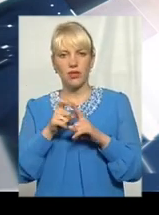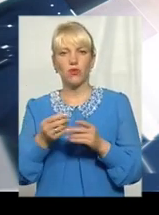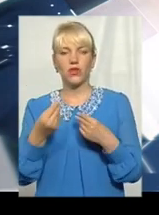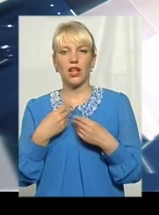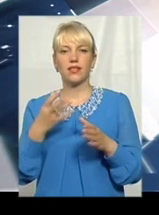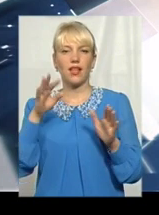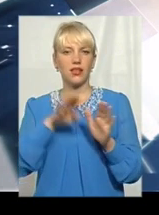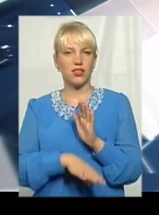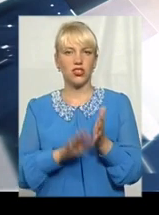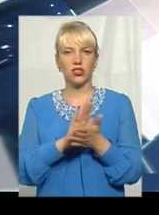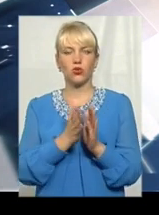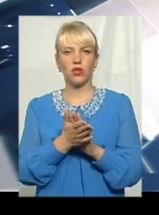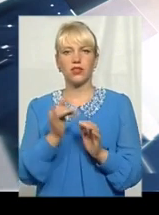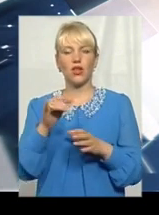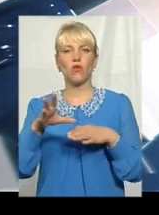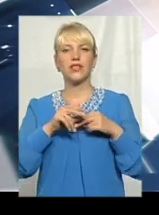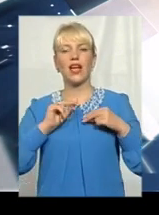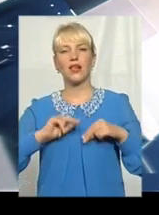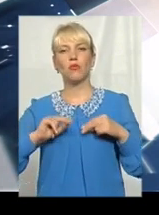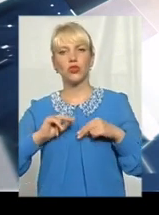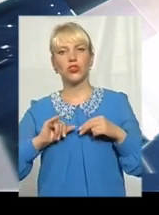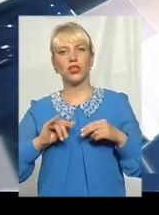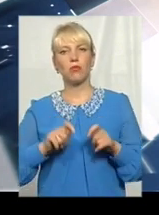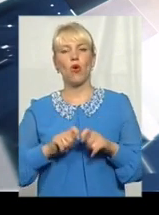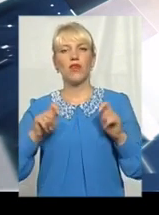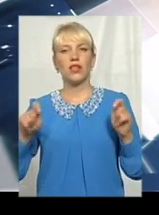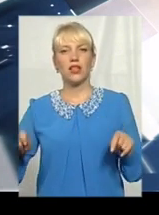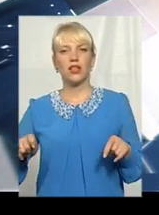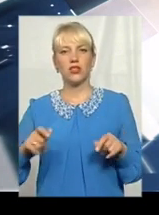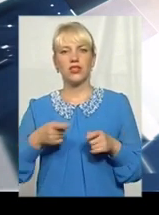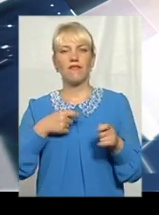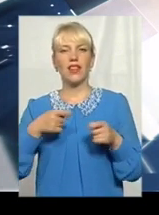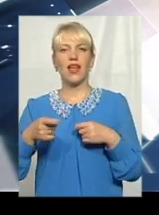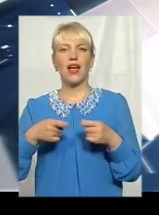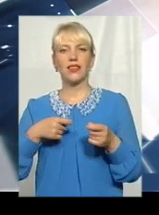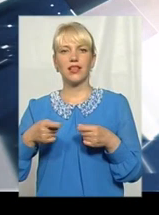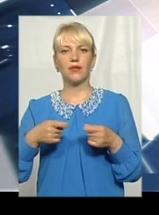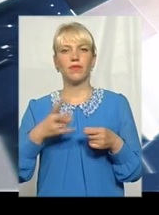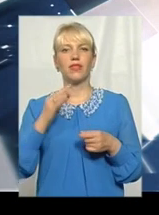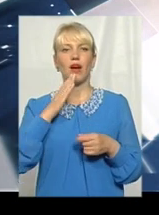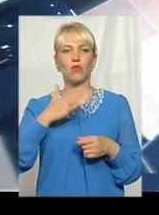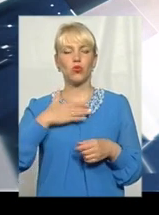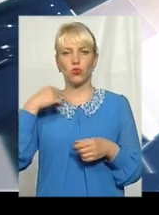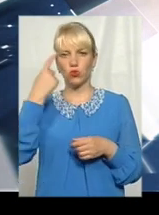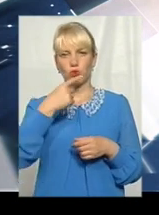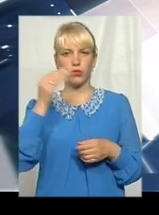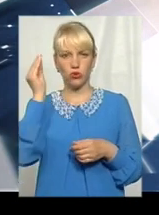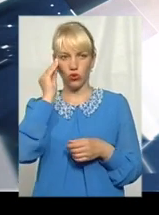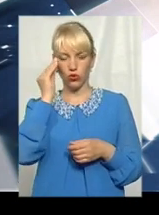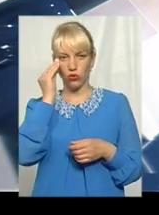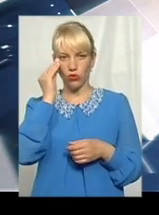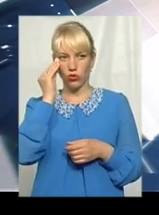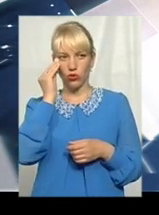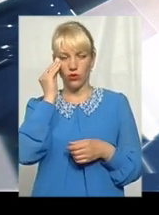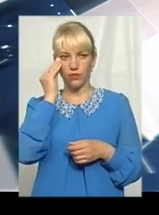ситуація, ось, по взаємодії і по відкритості влади, на мою особисту, думаю, бо вже багато